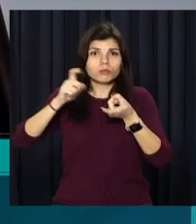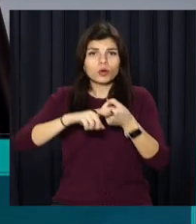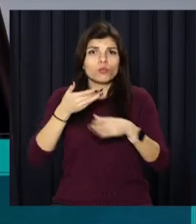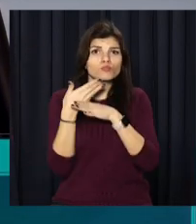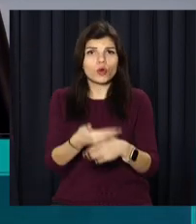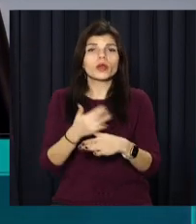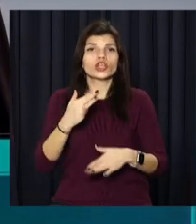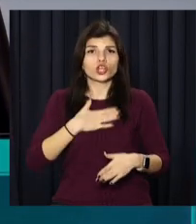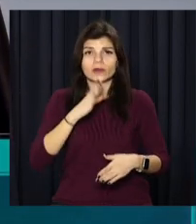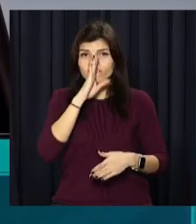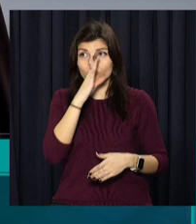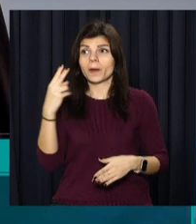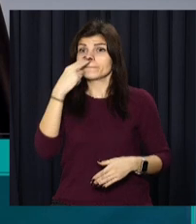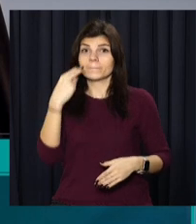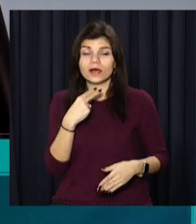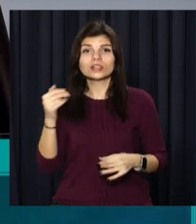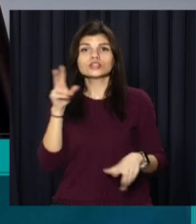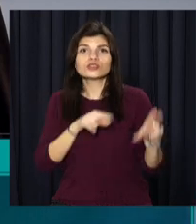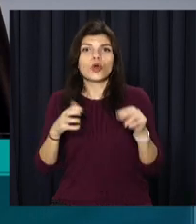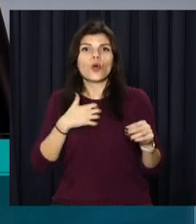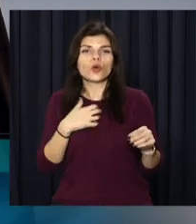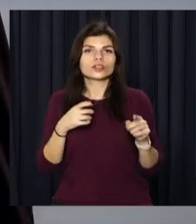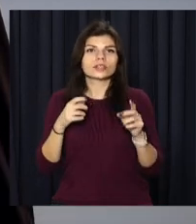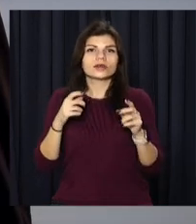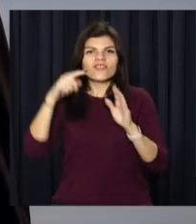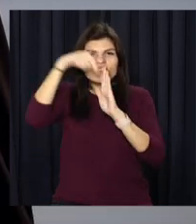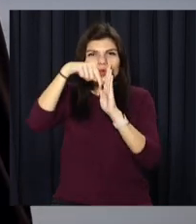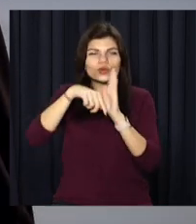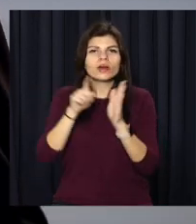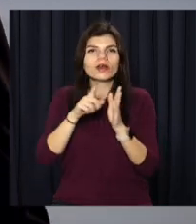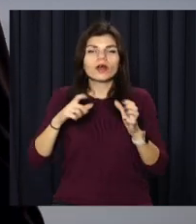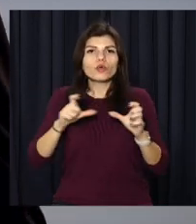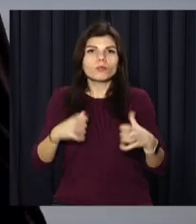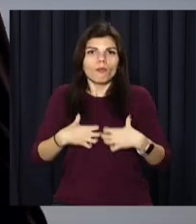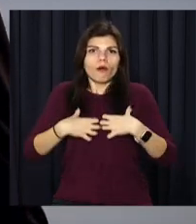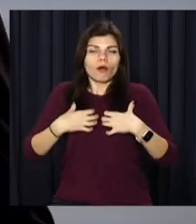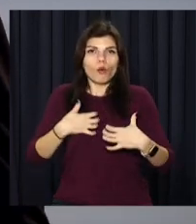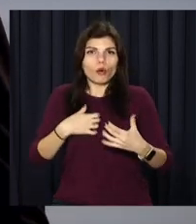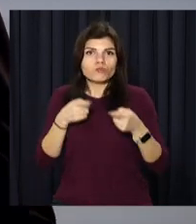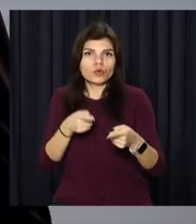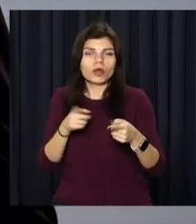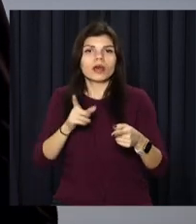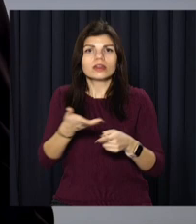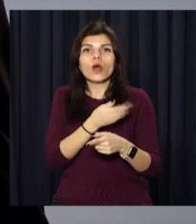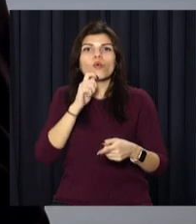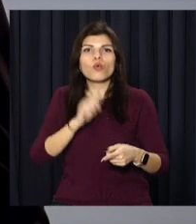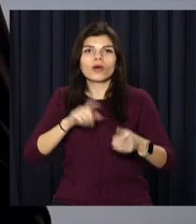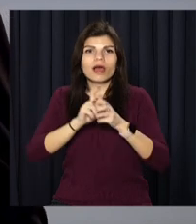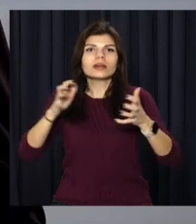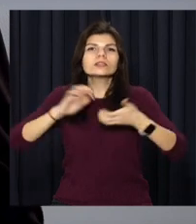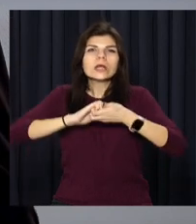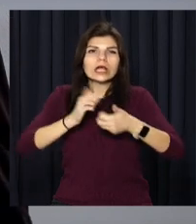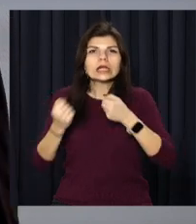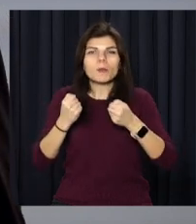І наш ворог це бачить і намагається розхитати корабель зсередини, залякати нас, роз'єднати нас, українців.